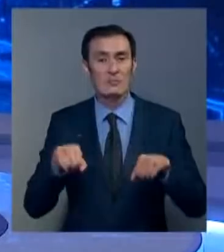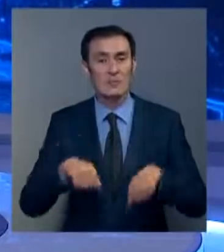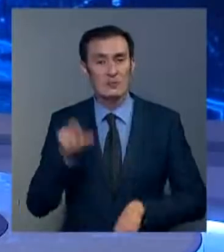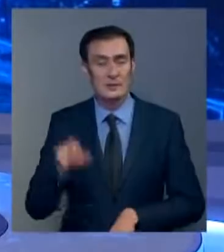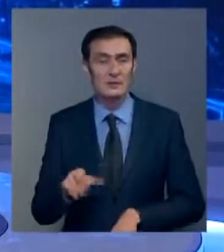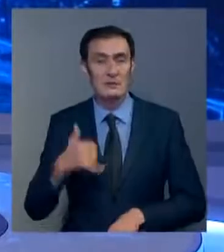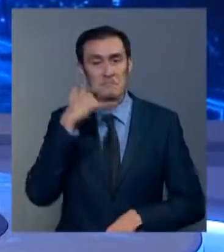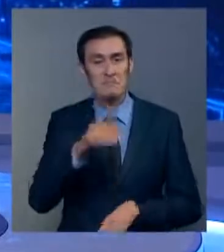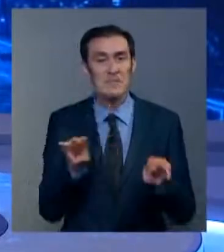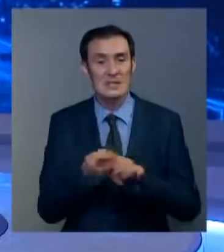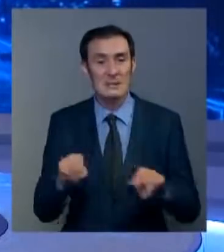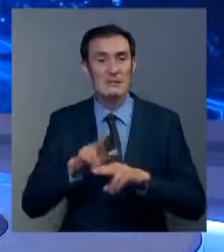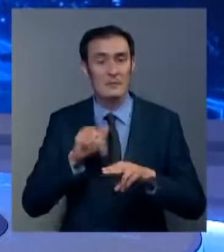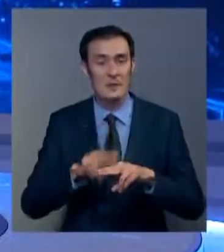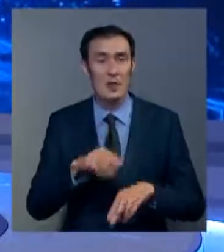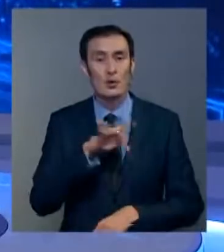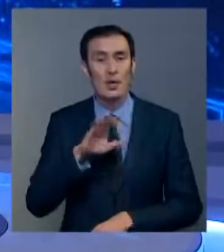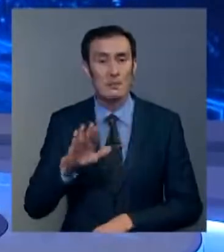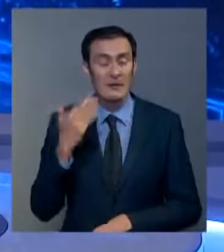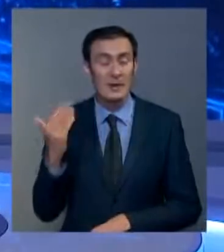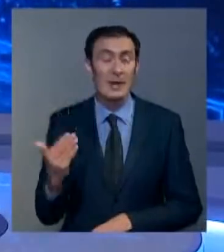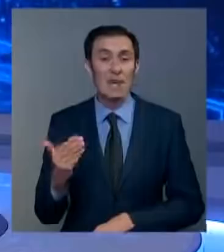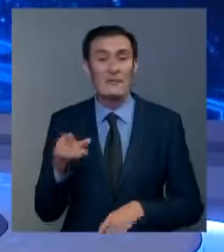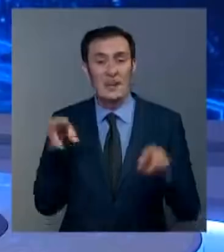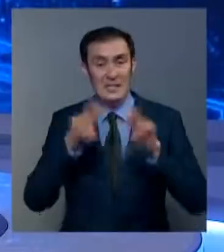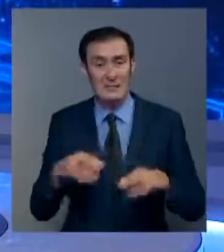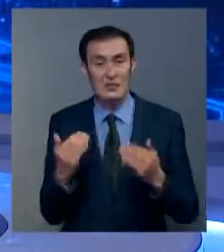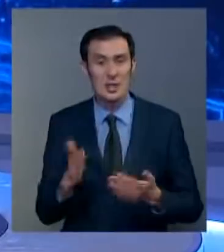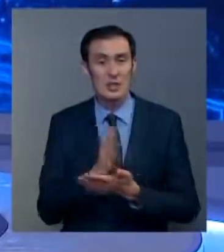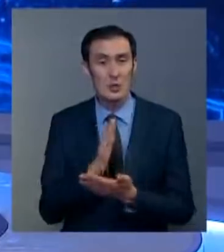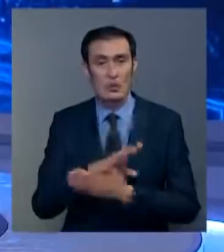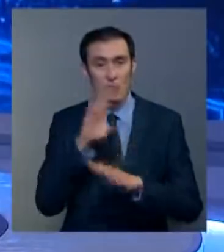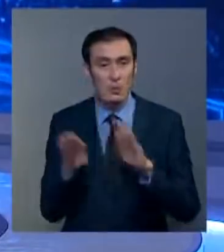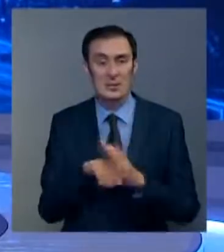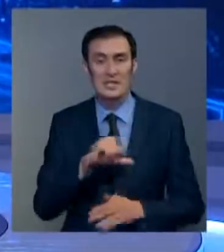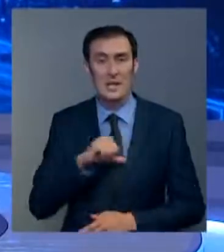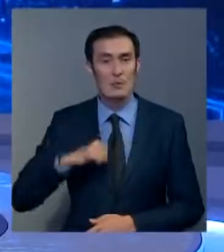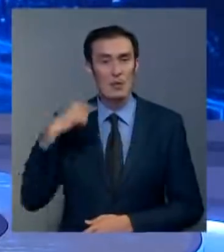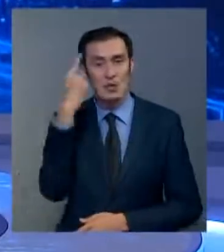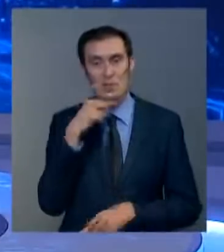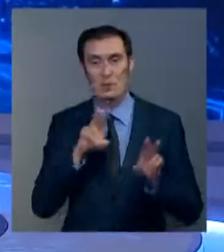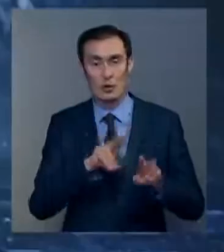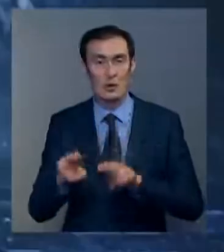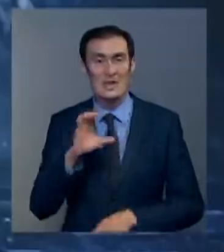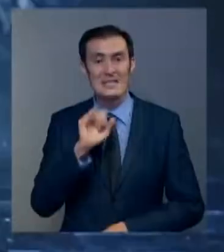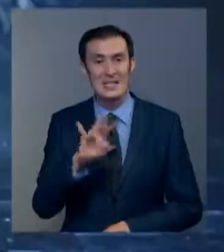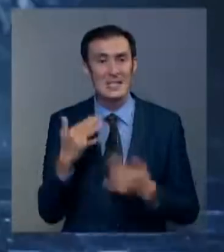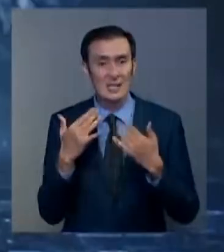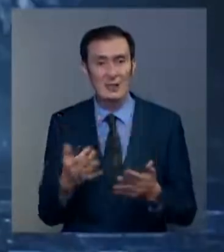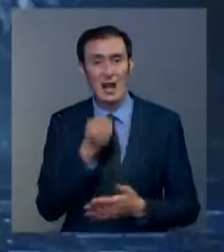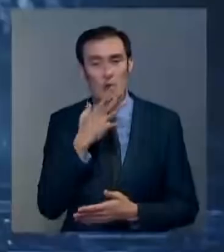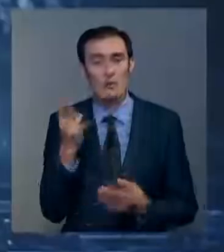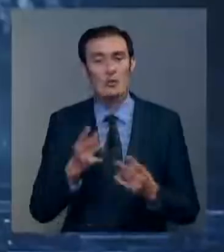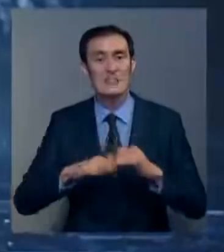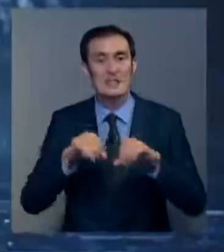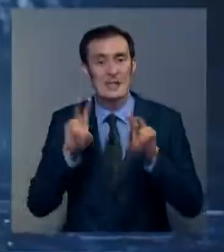держит связь с министром внутренних дел Ерланом Тургумбаевым. Расследование дела находится на его личном контроле. Саин потребовал определить хорошего